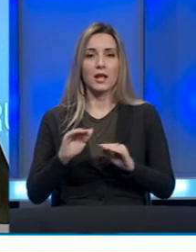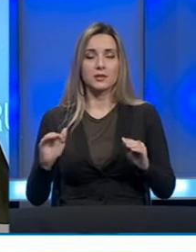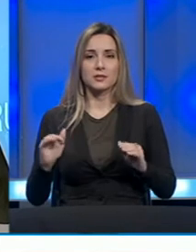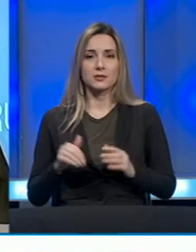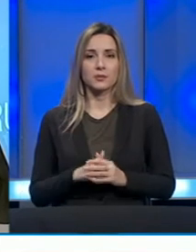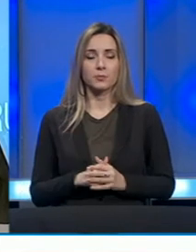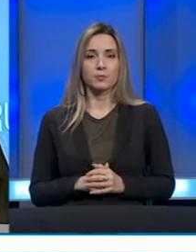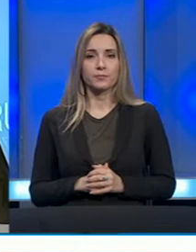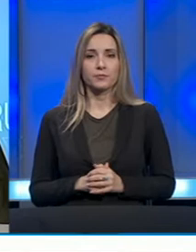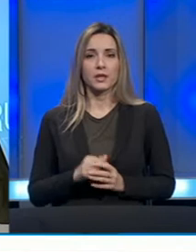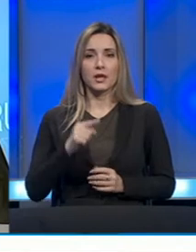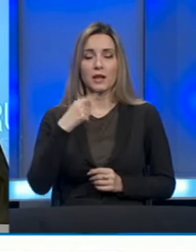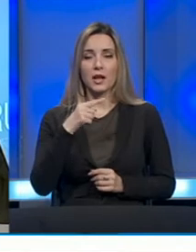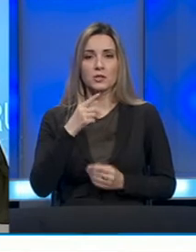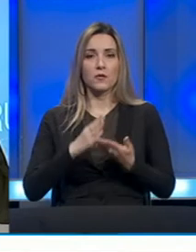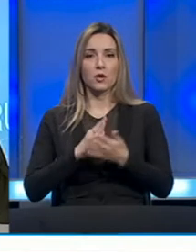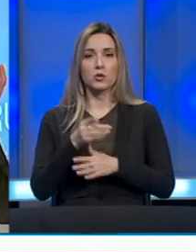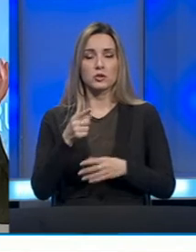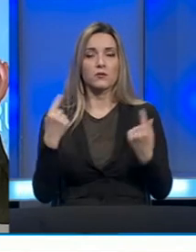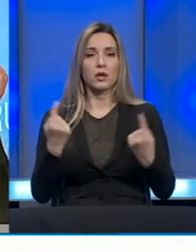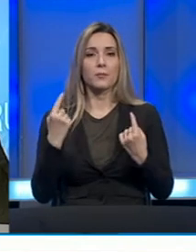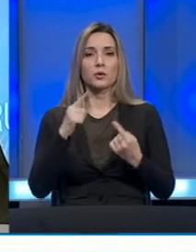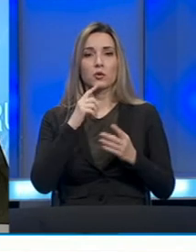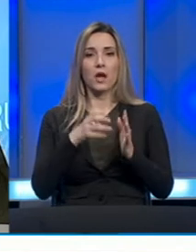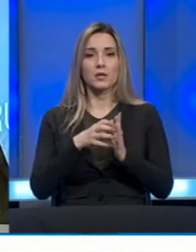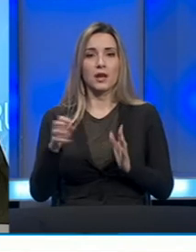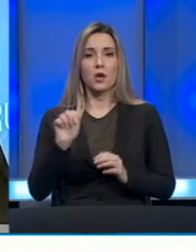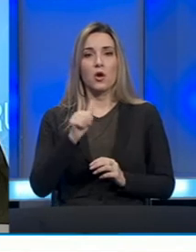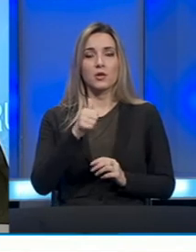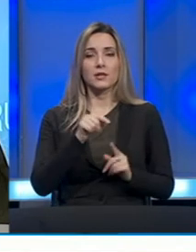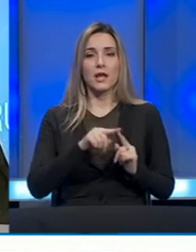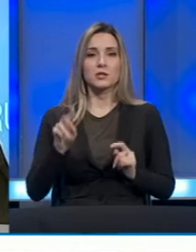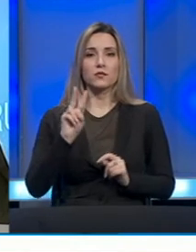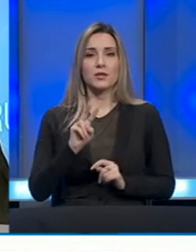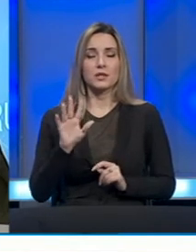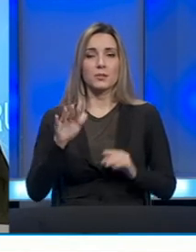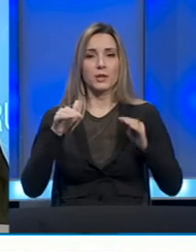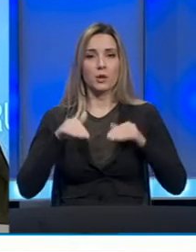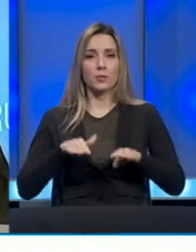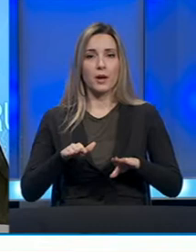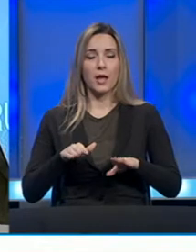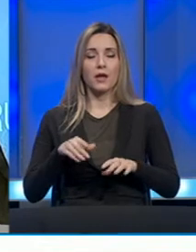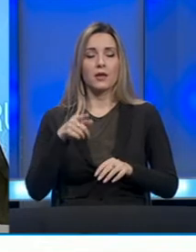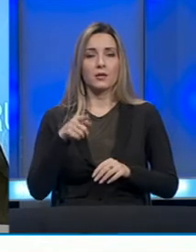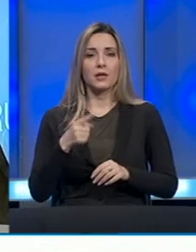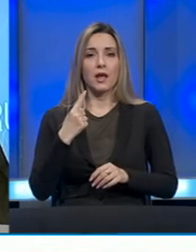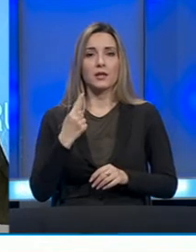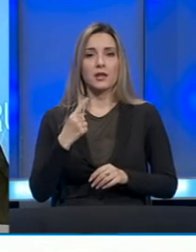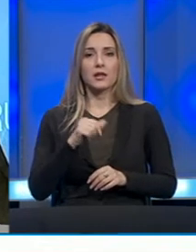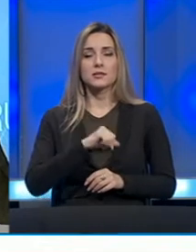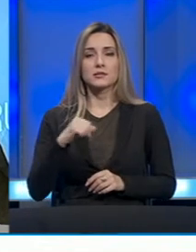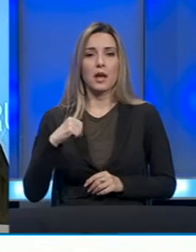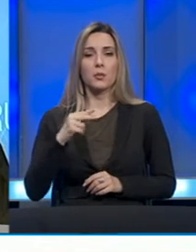naglašavalo se da kroz ovu kampanju koja traje od 11. do 25. maja je krucijalna ta jedna doza samo